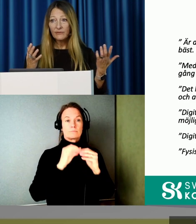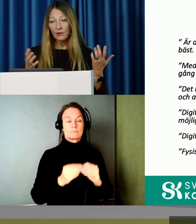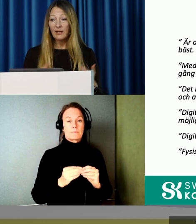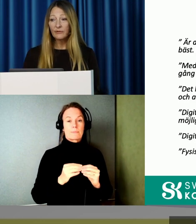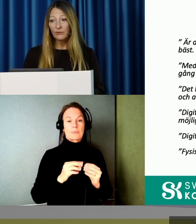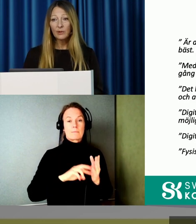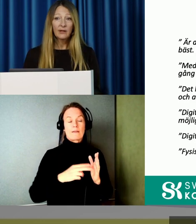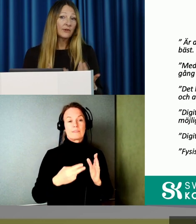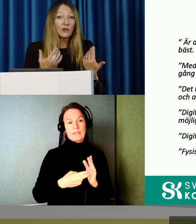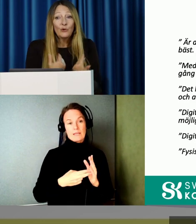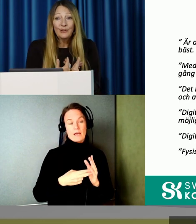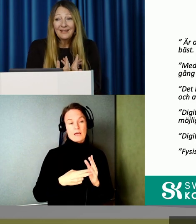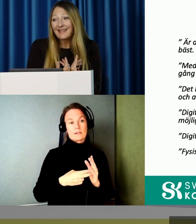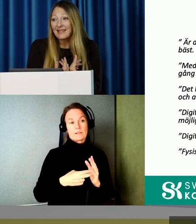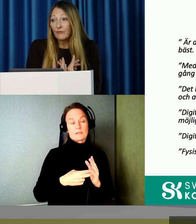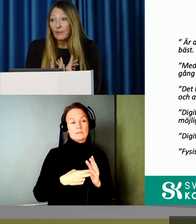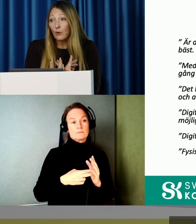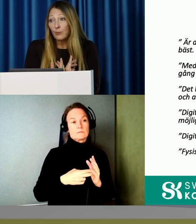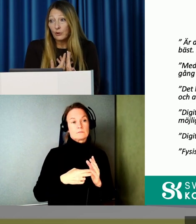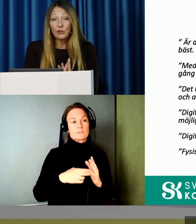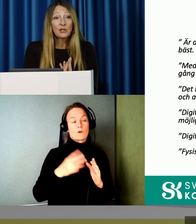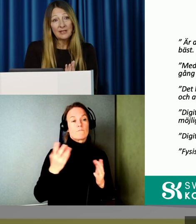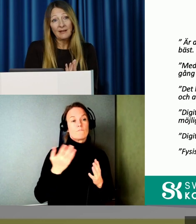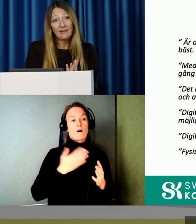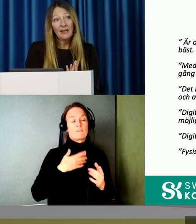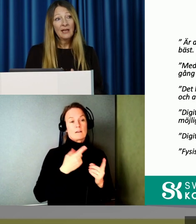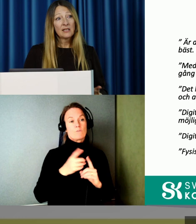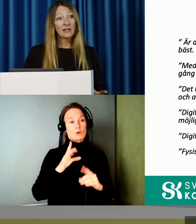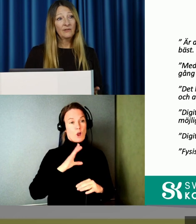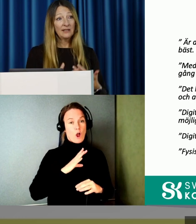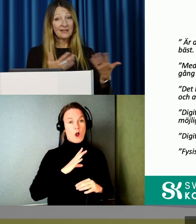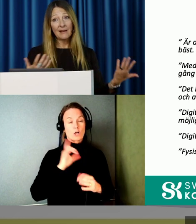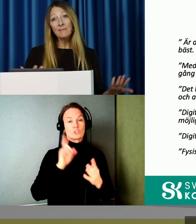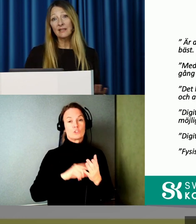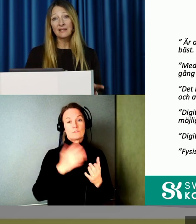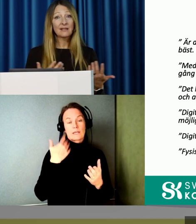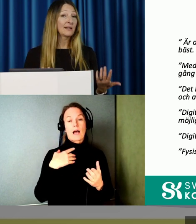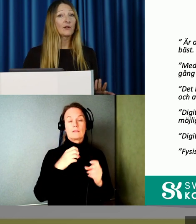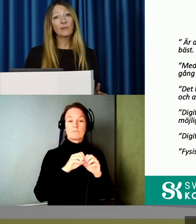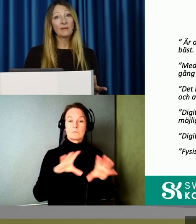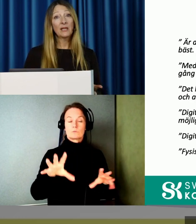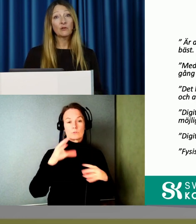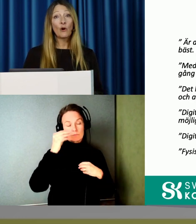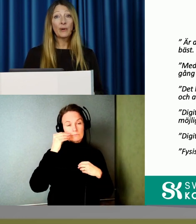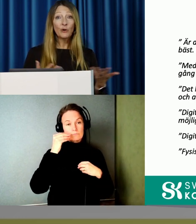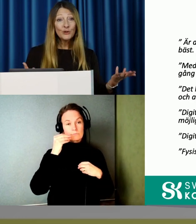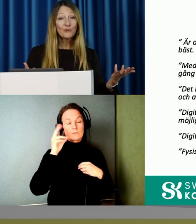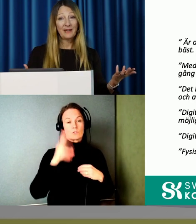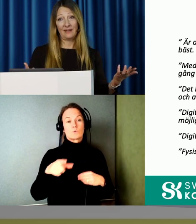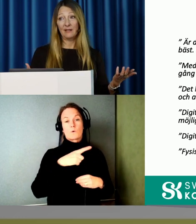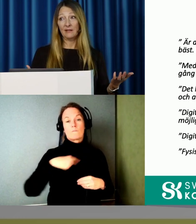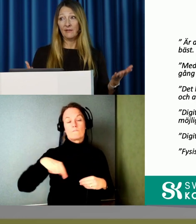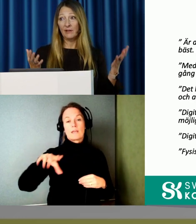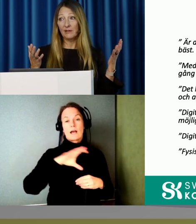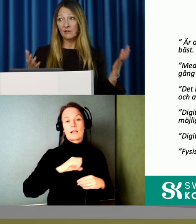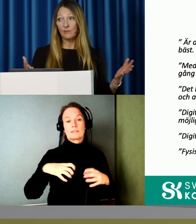vad är det folk efterfrågar för att kunna ta till sig information på ett schysst sätt. Så att vi tillsammans liksom är med och skapar en schysst